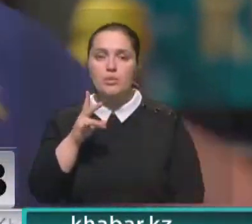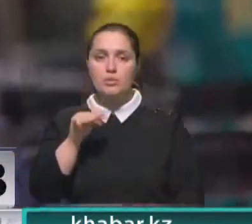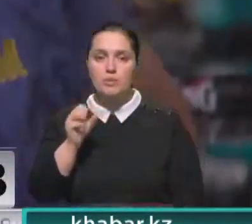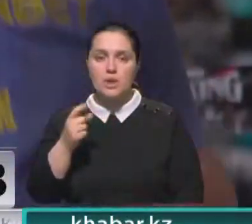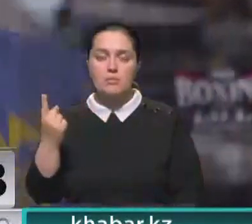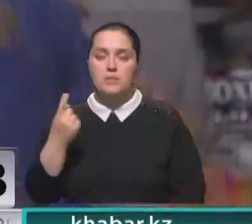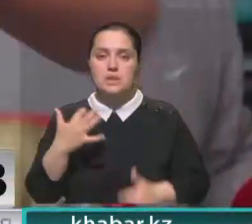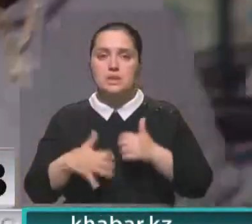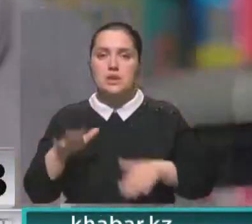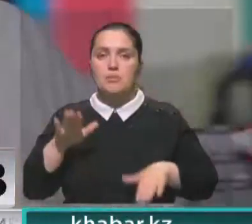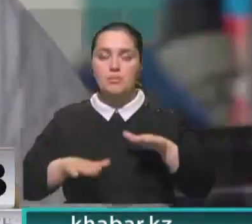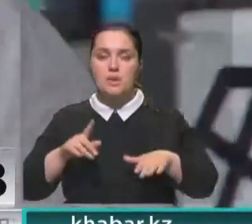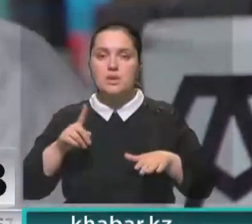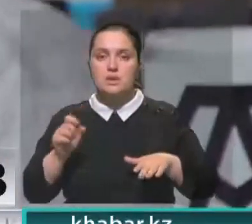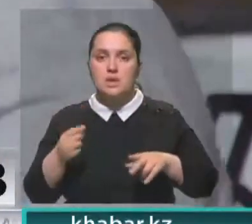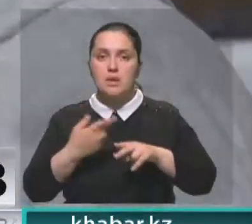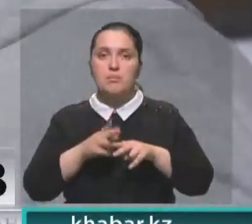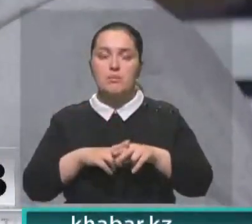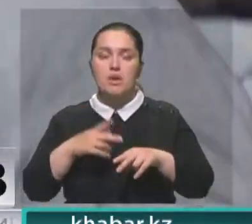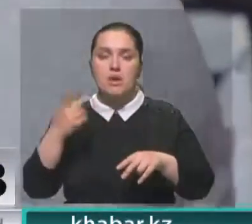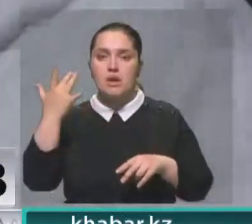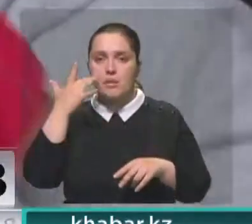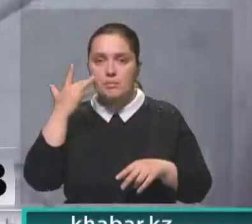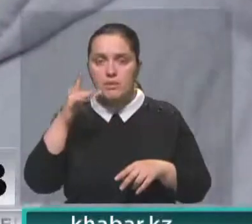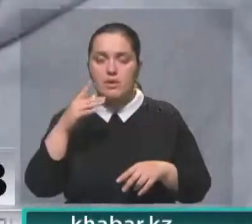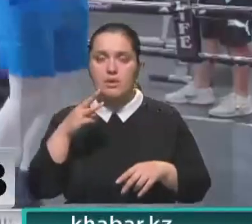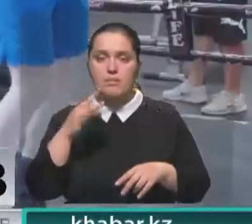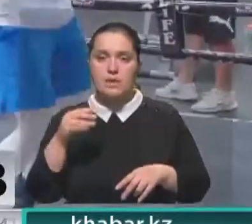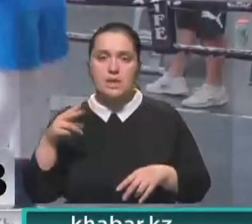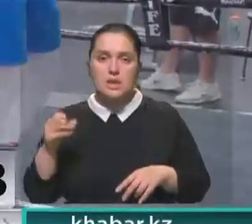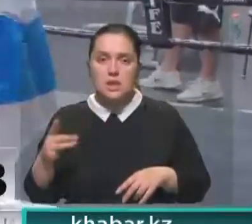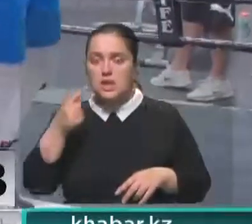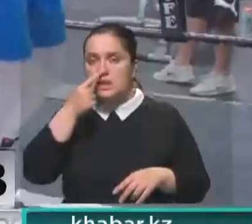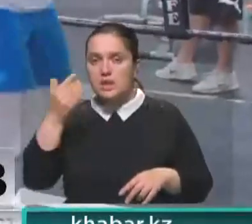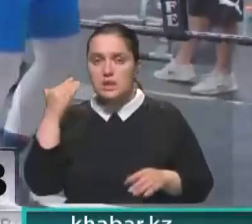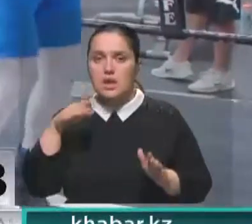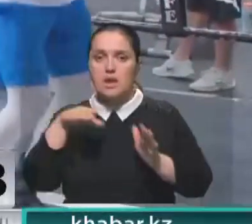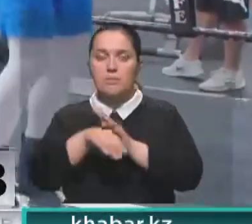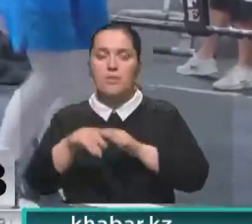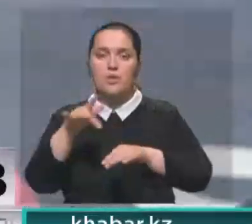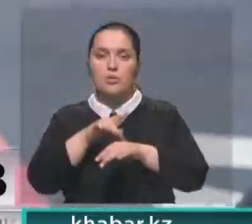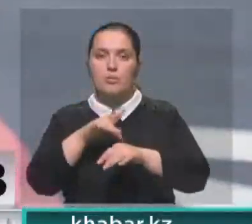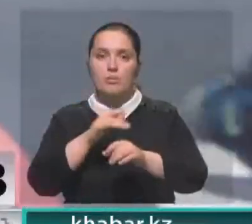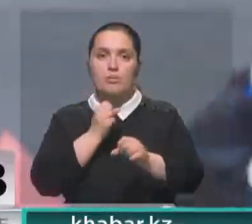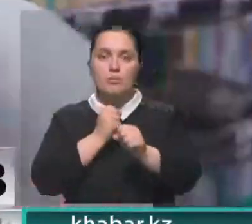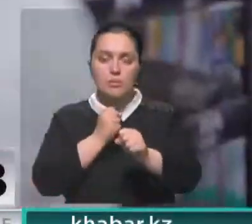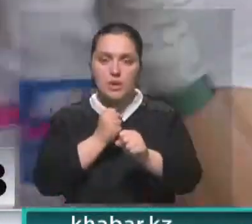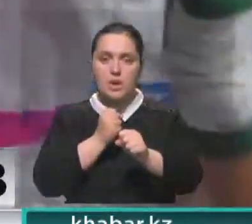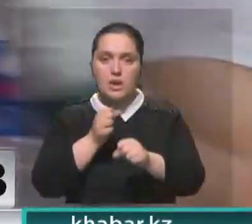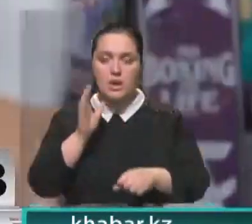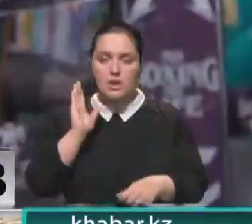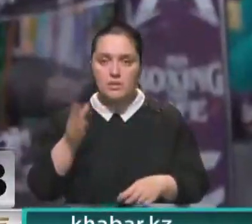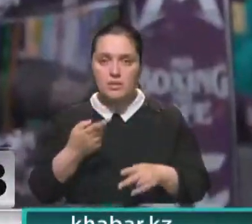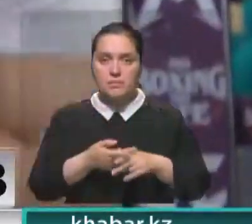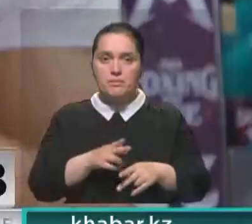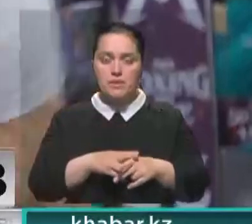весе будет боксировать с 28-летним американцем Хейнелом Биллером. А недавно, перешедший из любительского бокса Бильхан Аманкул, проведет свой